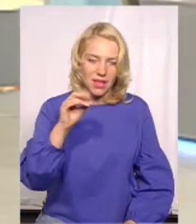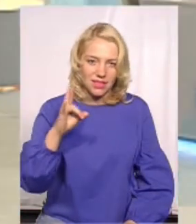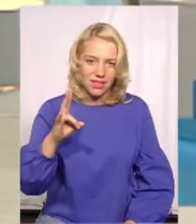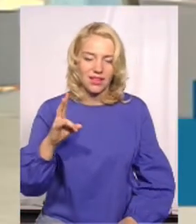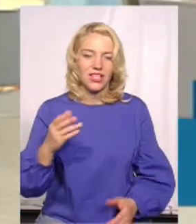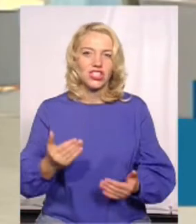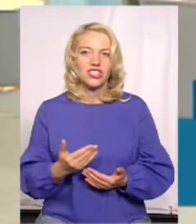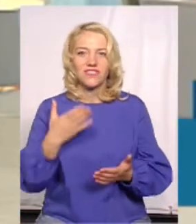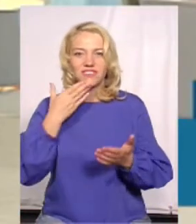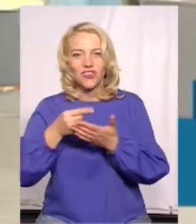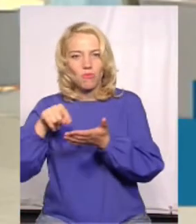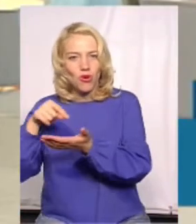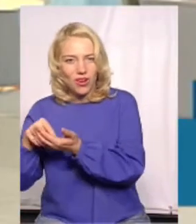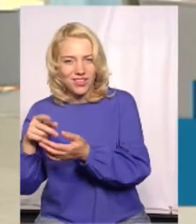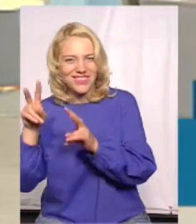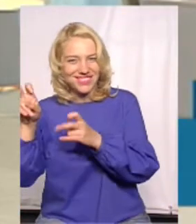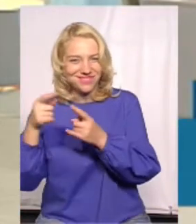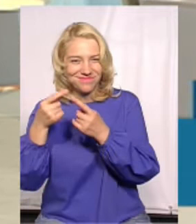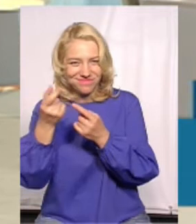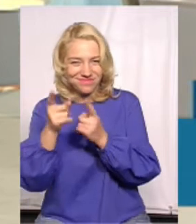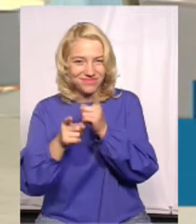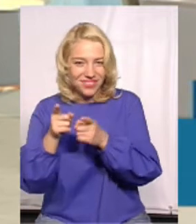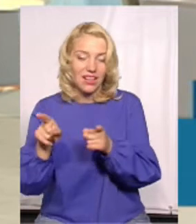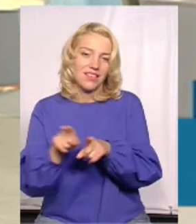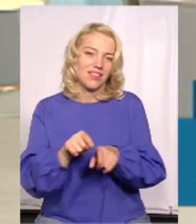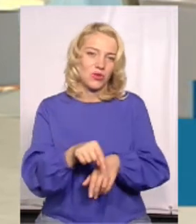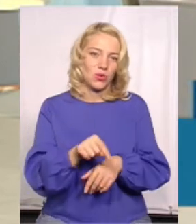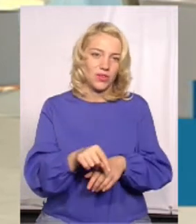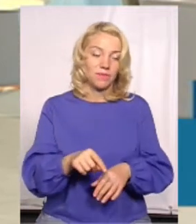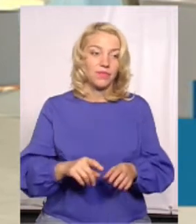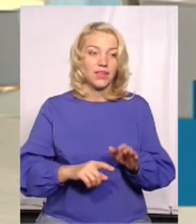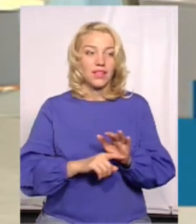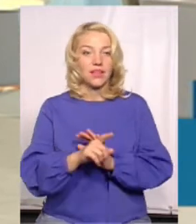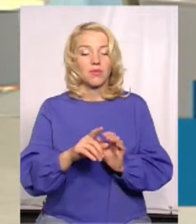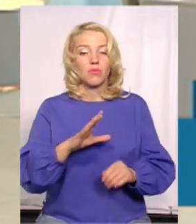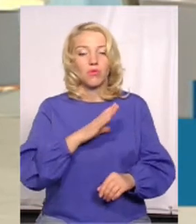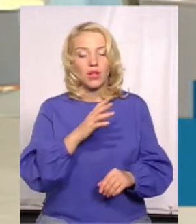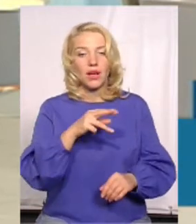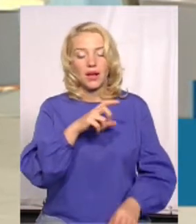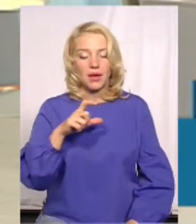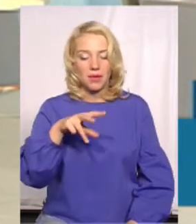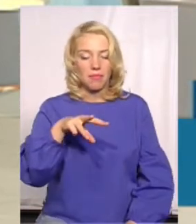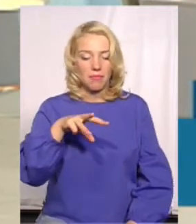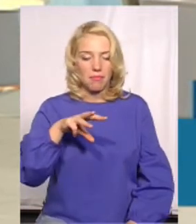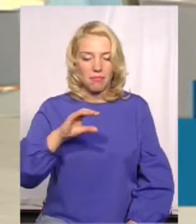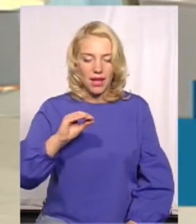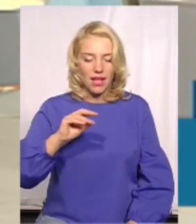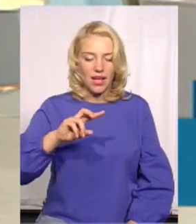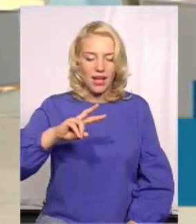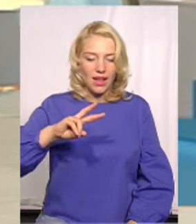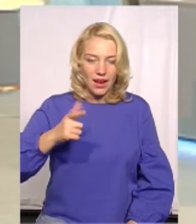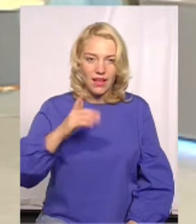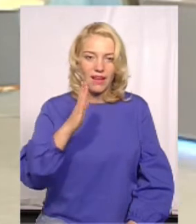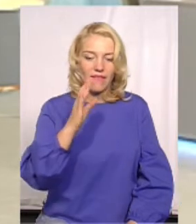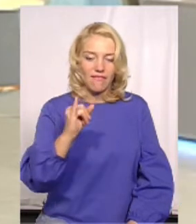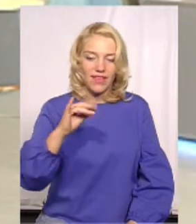ось, ну кажи, кажи. Насправді спочатку був Хмельвіль, ідея саме назви Хмельвіль, тому що все